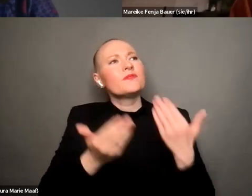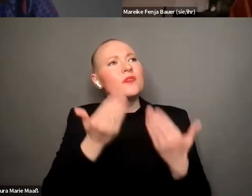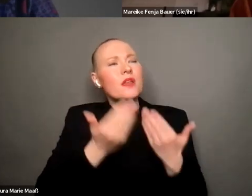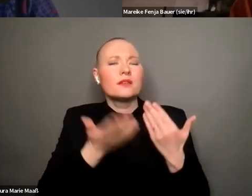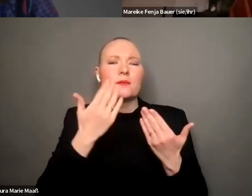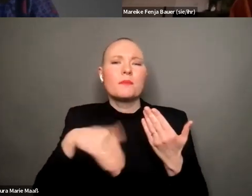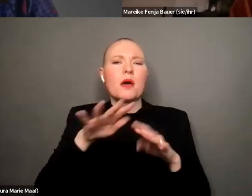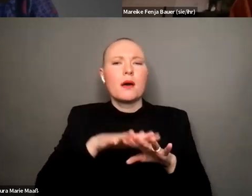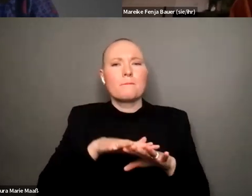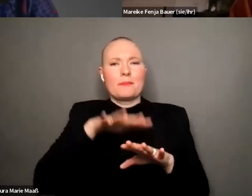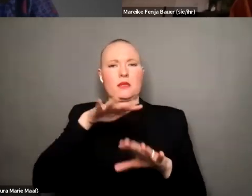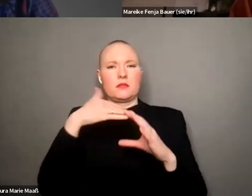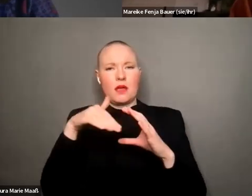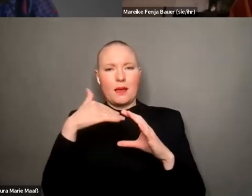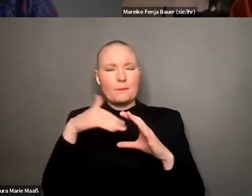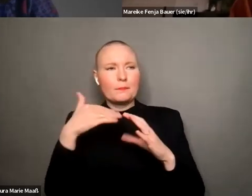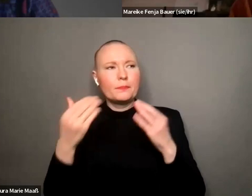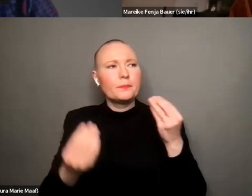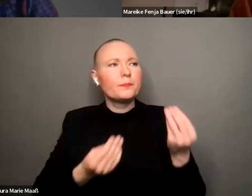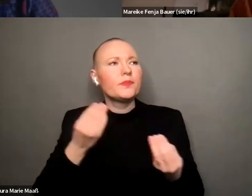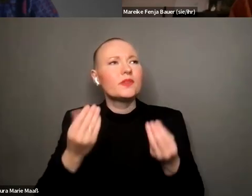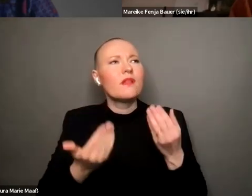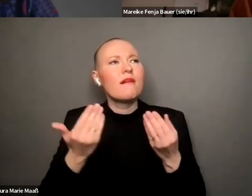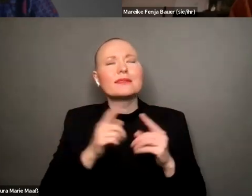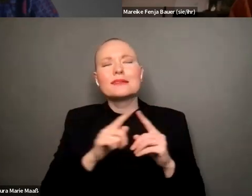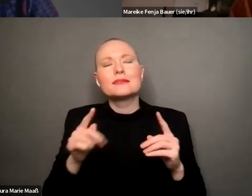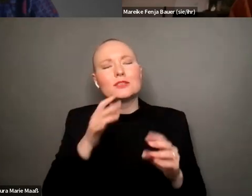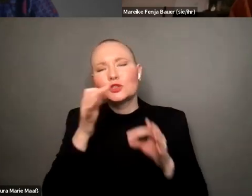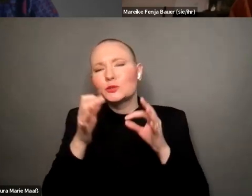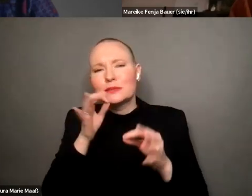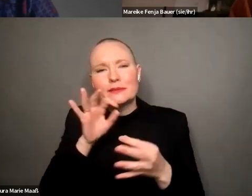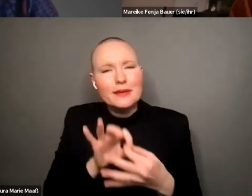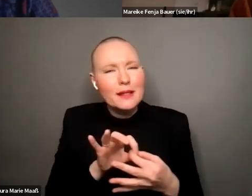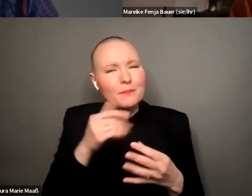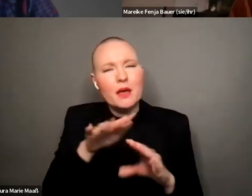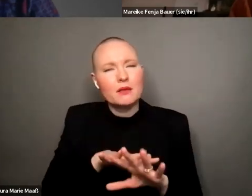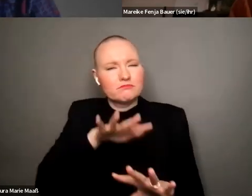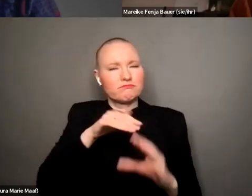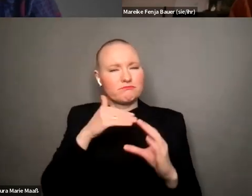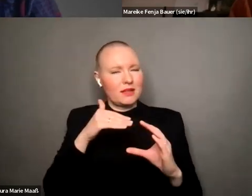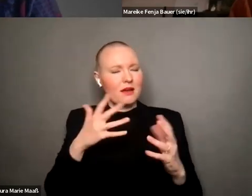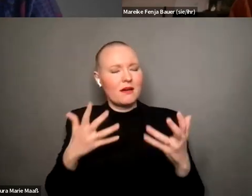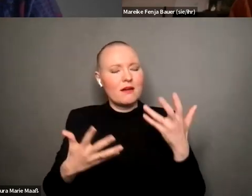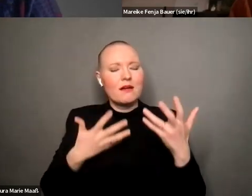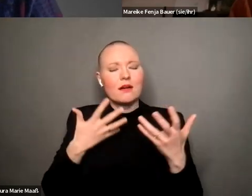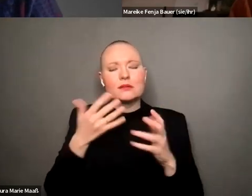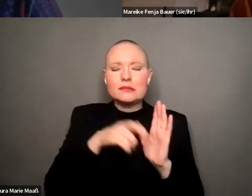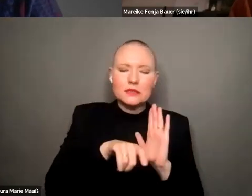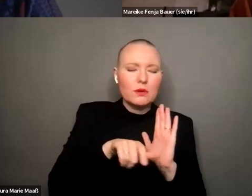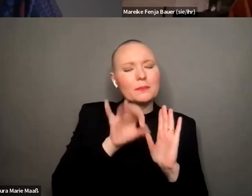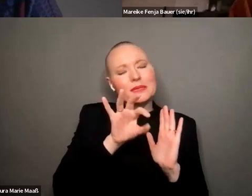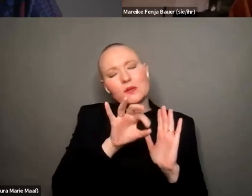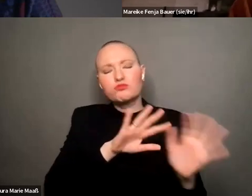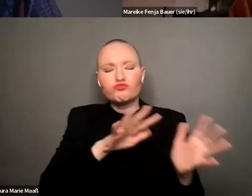ebene und gar nicht mal so speziell was instagram und tiktok angeht aber würde die